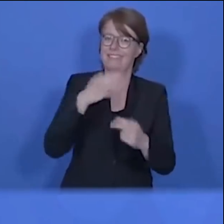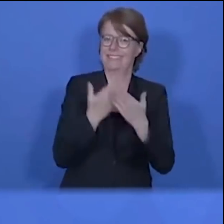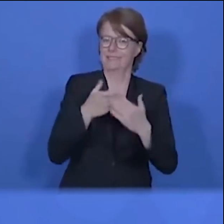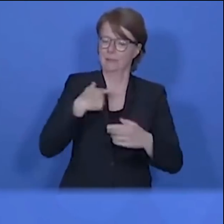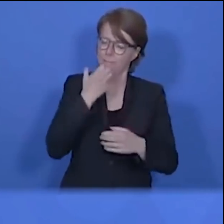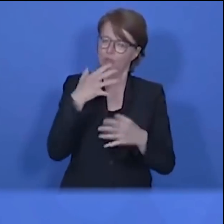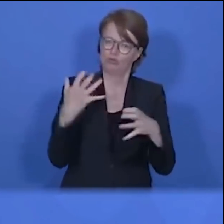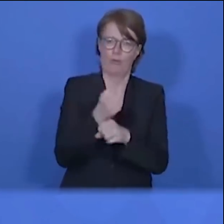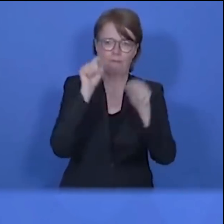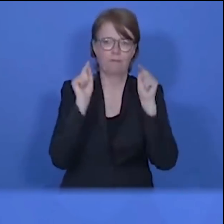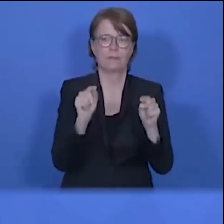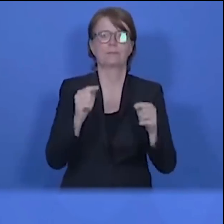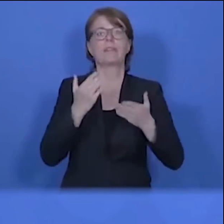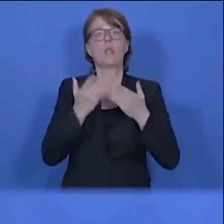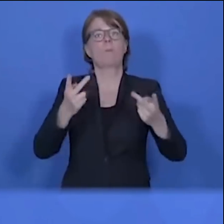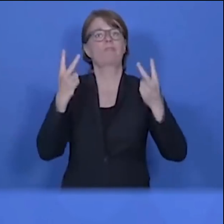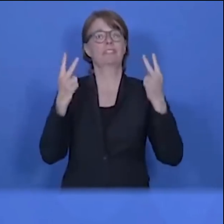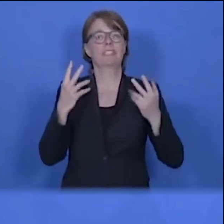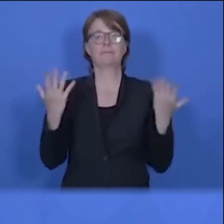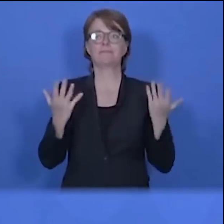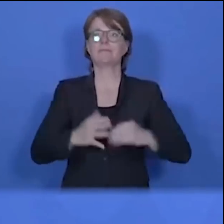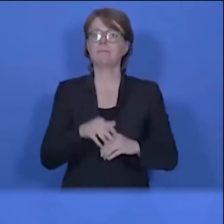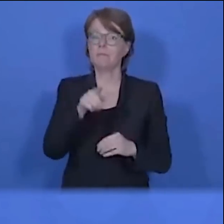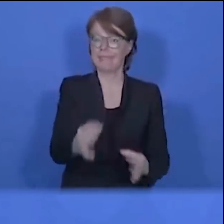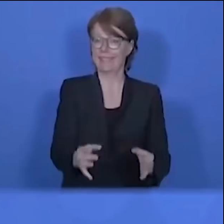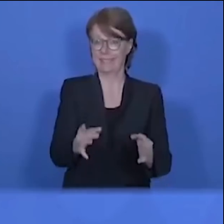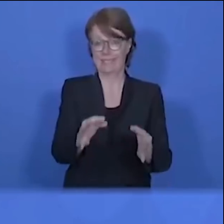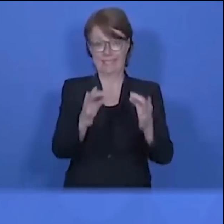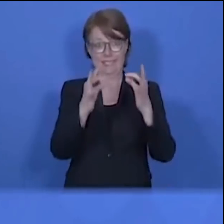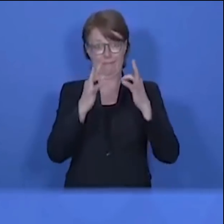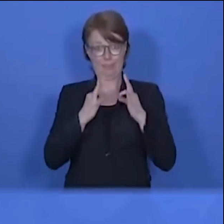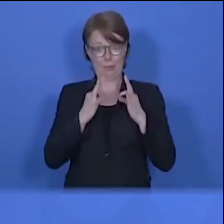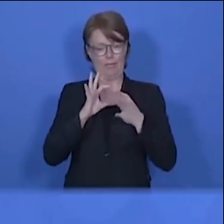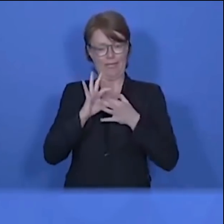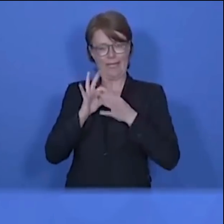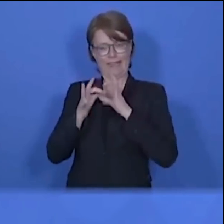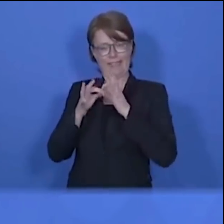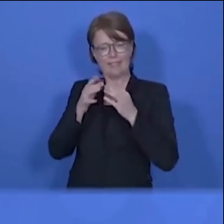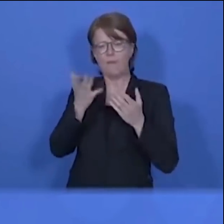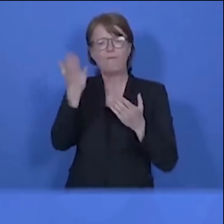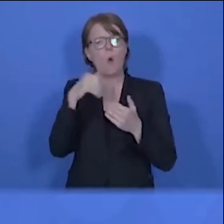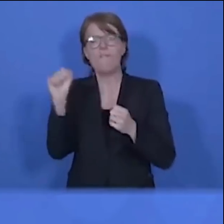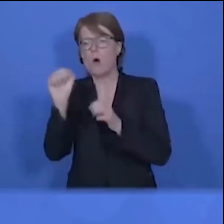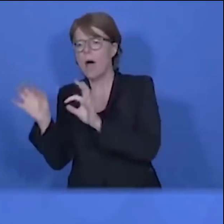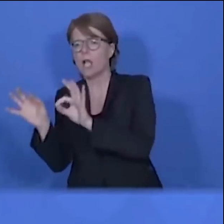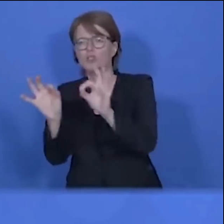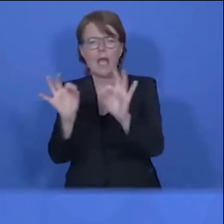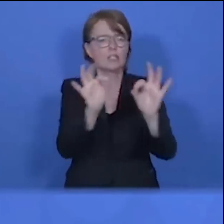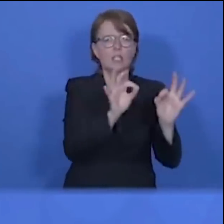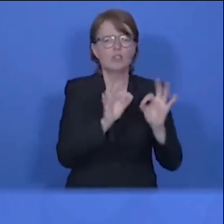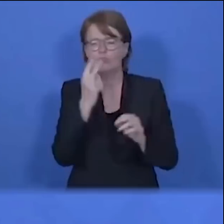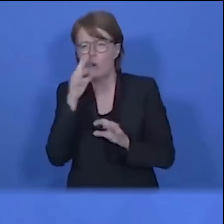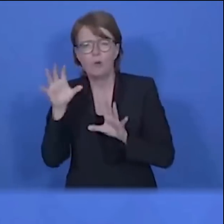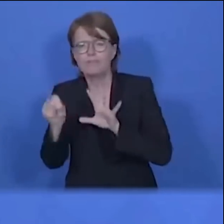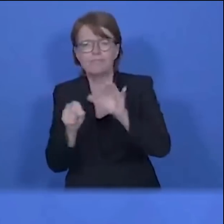zu bringen. Und es geht vor allen Dingen auch darum, dass wir die Infektionsketten nachvollziehen können. Hier hat der öffentliche